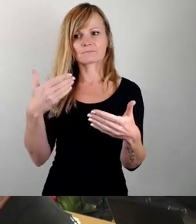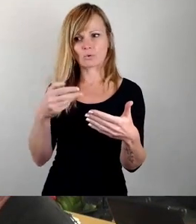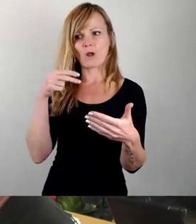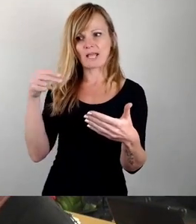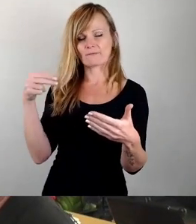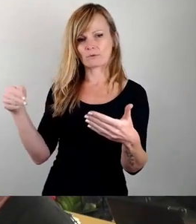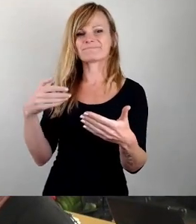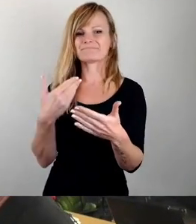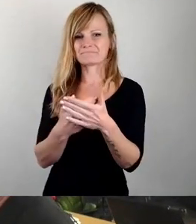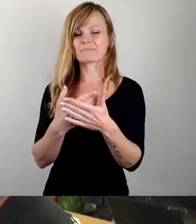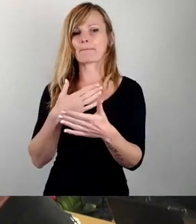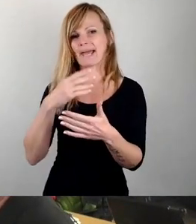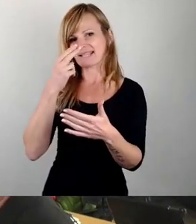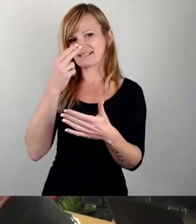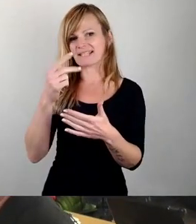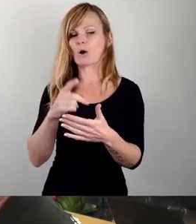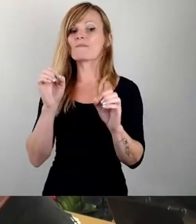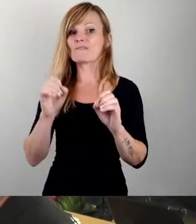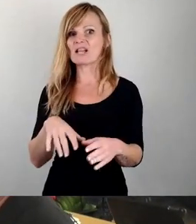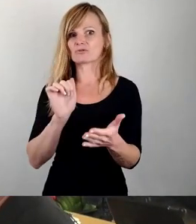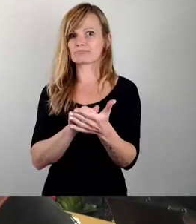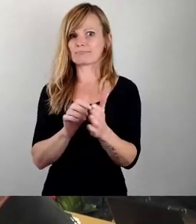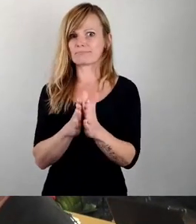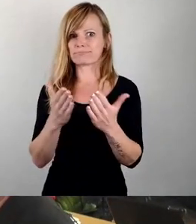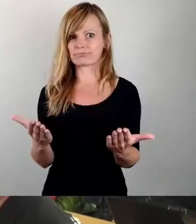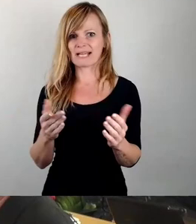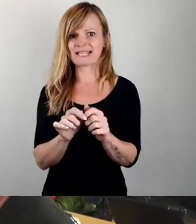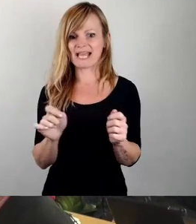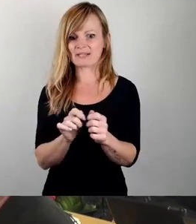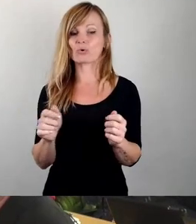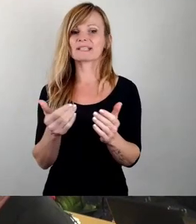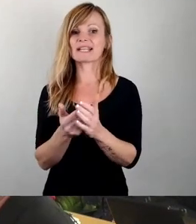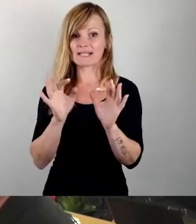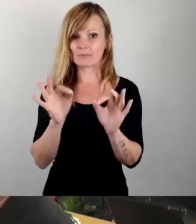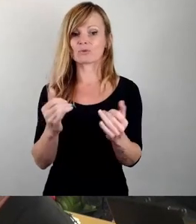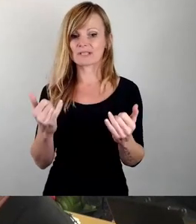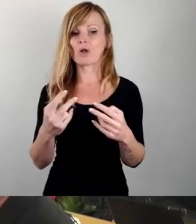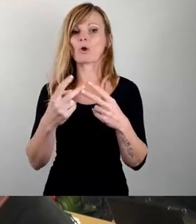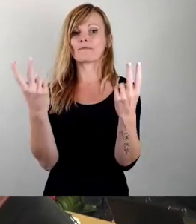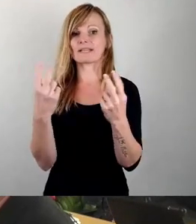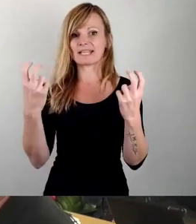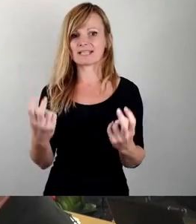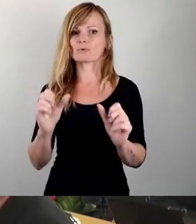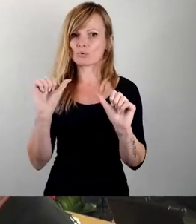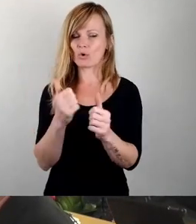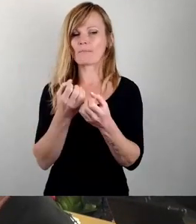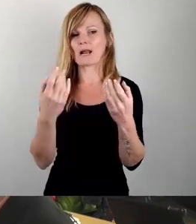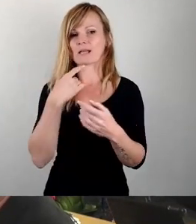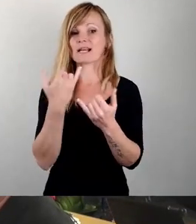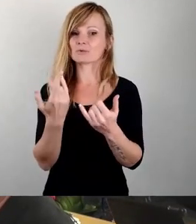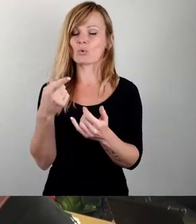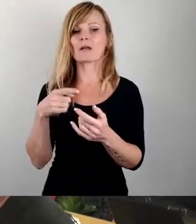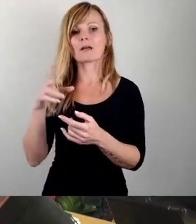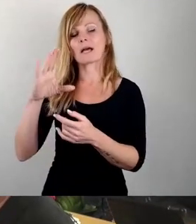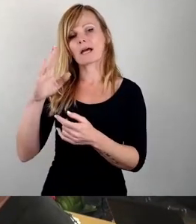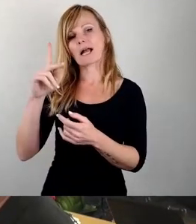da es aus meiner Sicht auch falsch in der Zeitung stand, ist es nicht schlecht, hier in öffentlicher Sitzung das auch noch mal klarzustellen, wie dort die Planungen am Kapellenweg